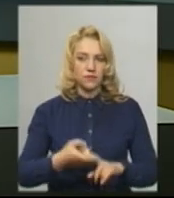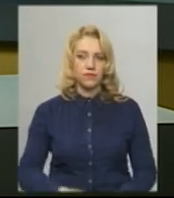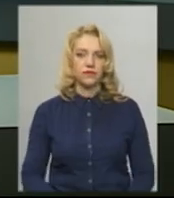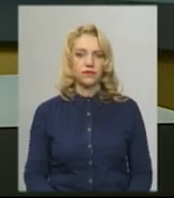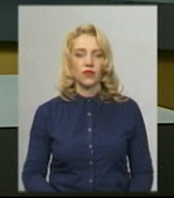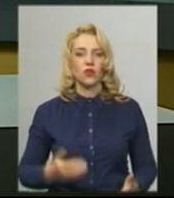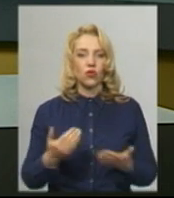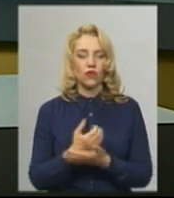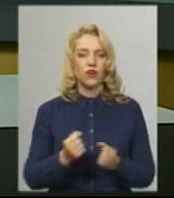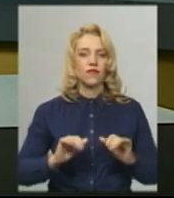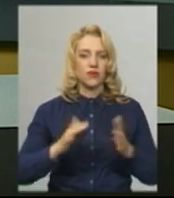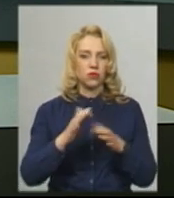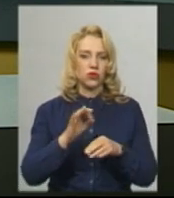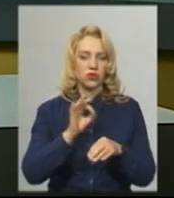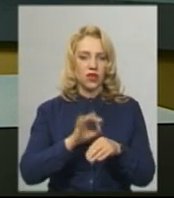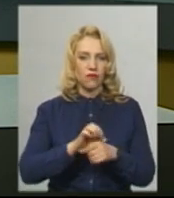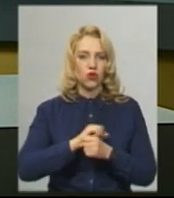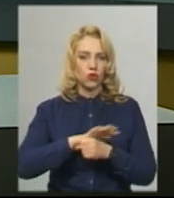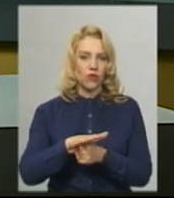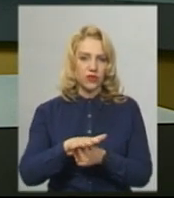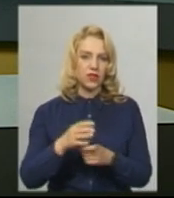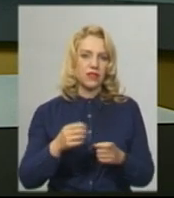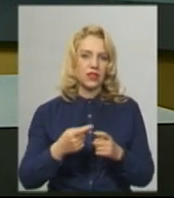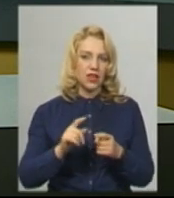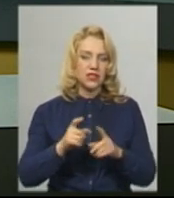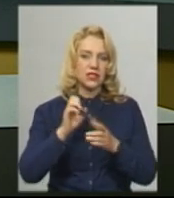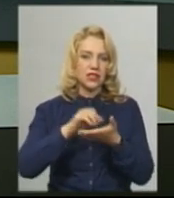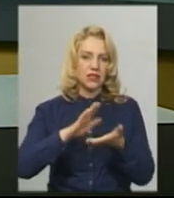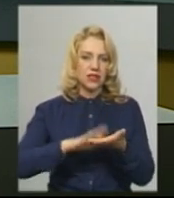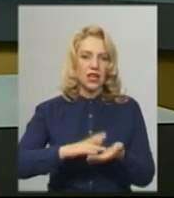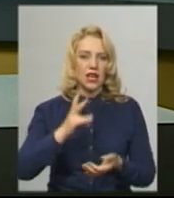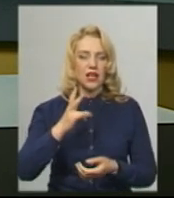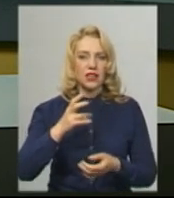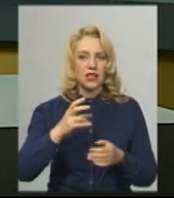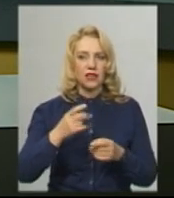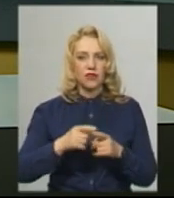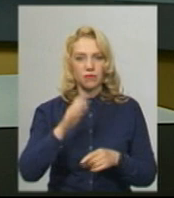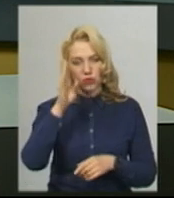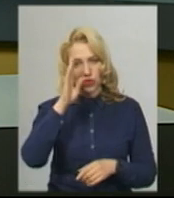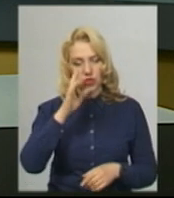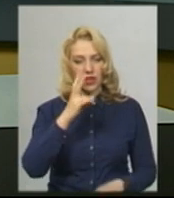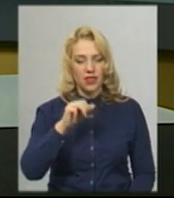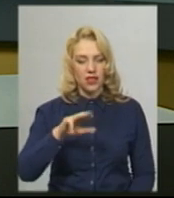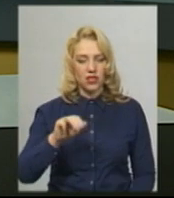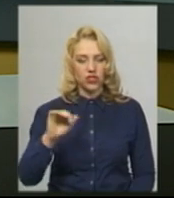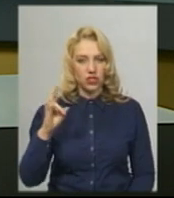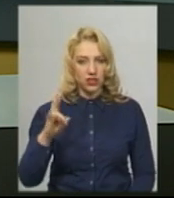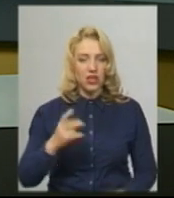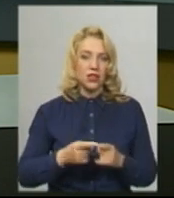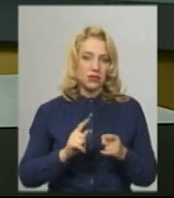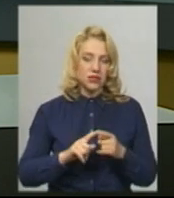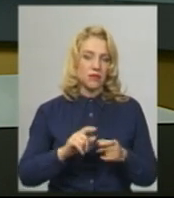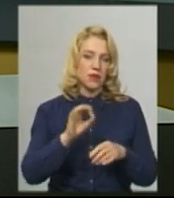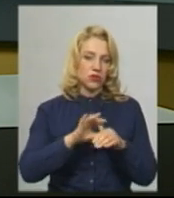Новий випадок захворювання на COVID-19 зареєстровано на Хмельниччині у жителя Нетішина. Пацієнт лікується амбулаторно. Про це